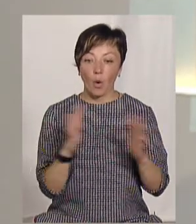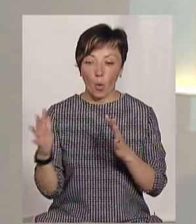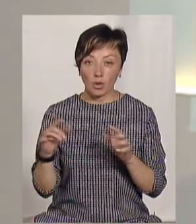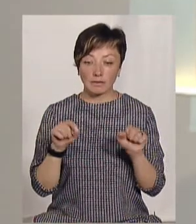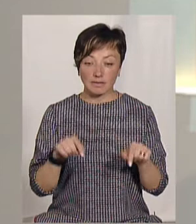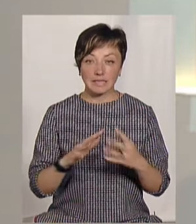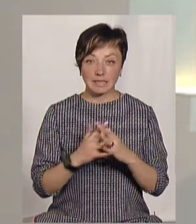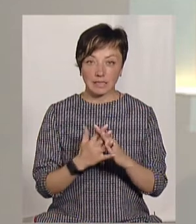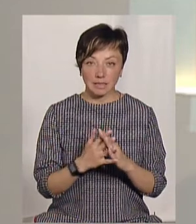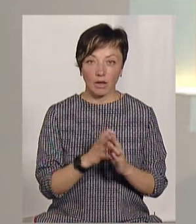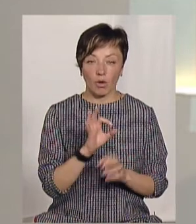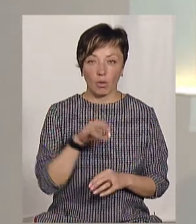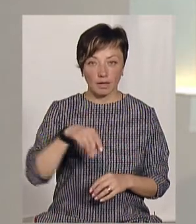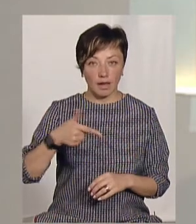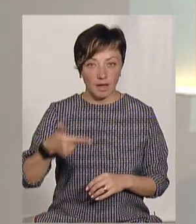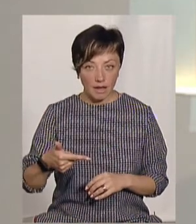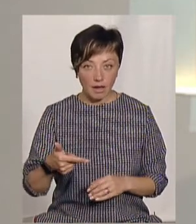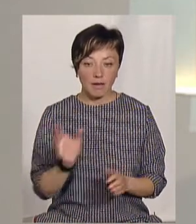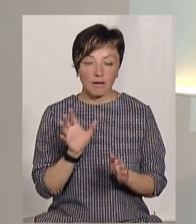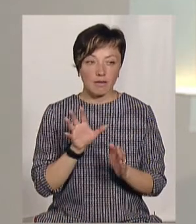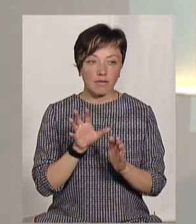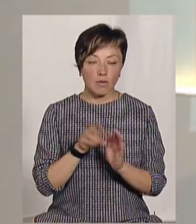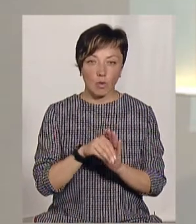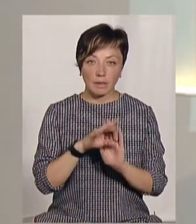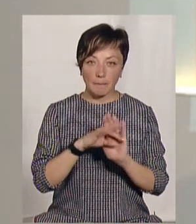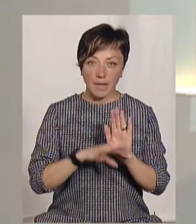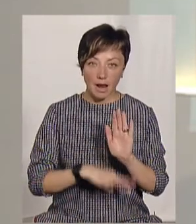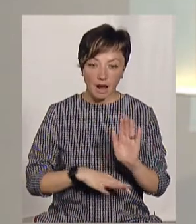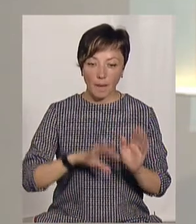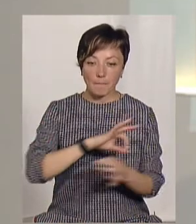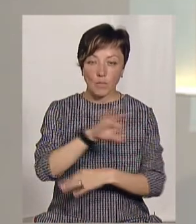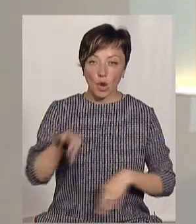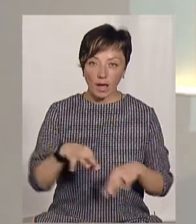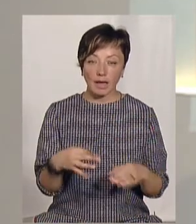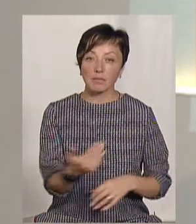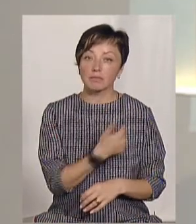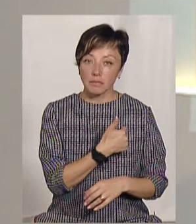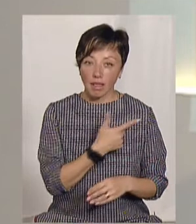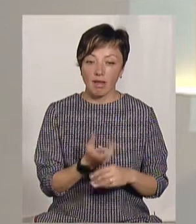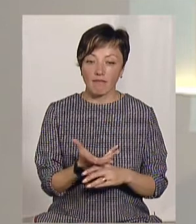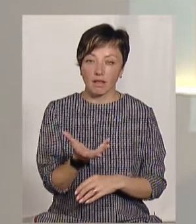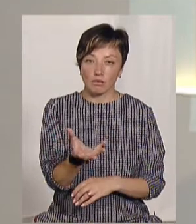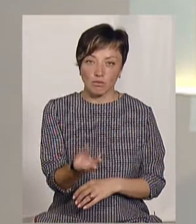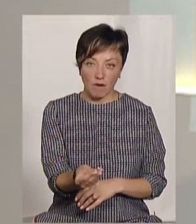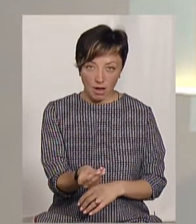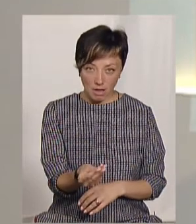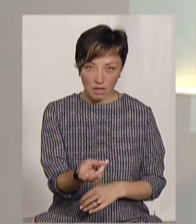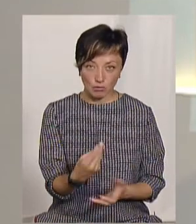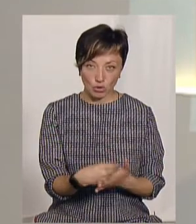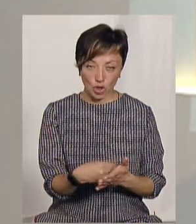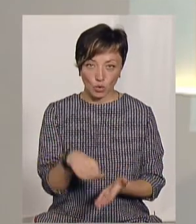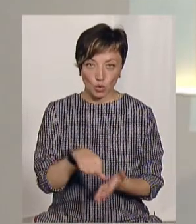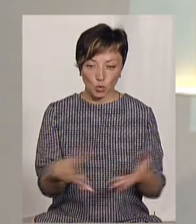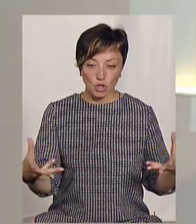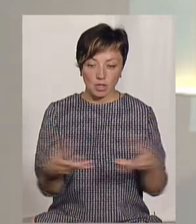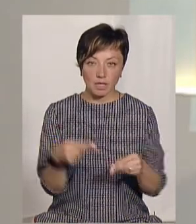селищній і об'єднанні територіальної громаді входив у перелік тих проєктів, які претендували на фінансування з бюджету